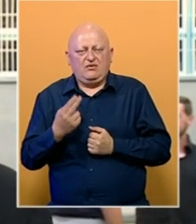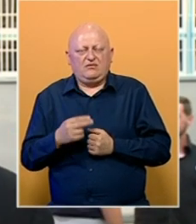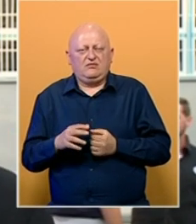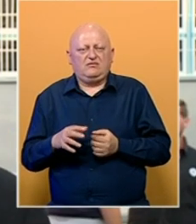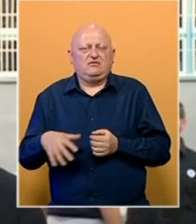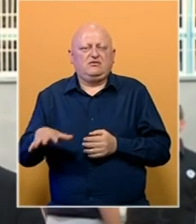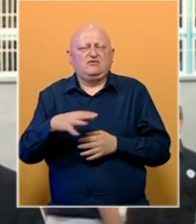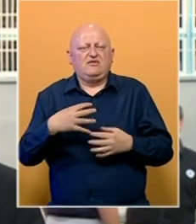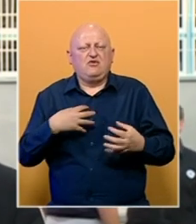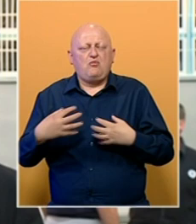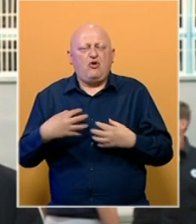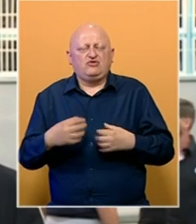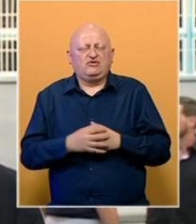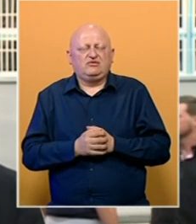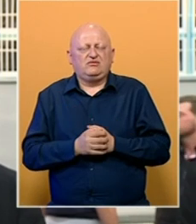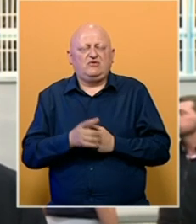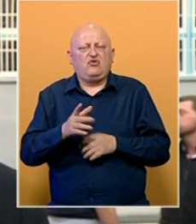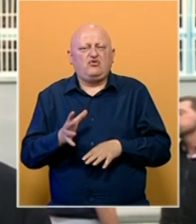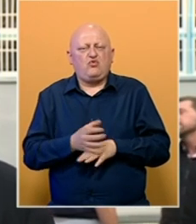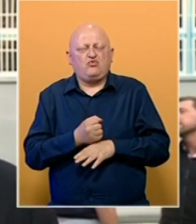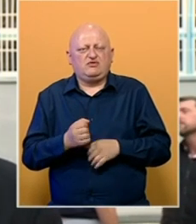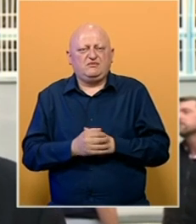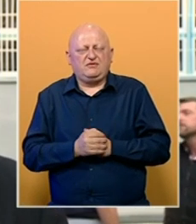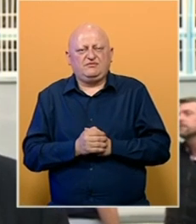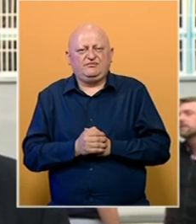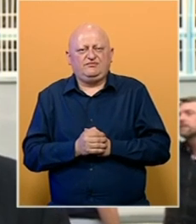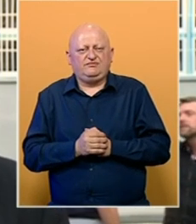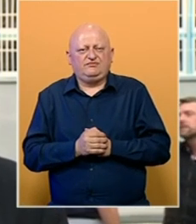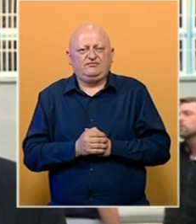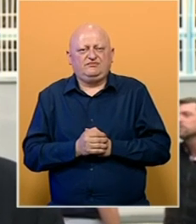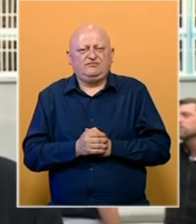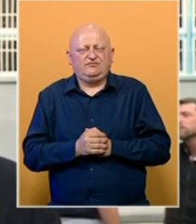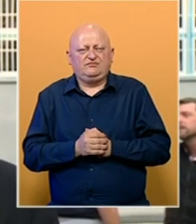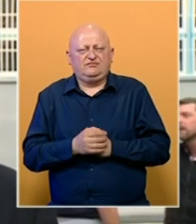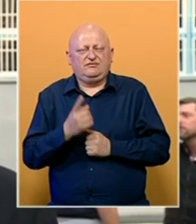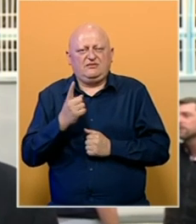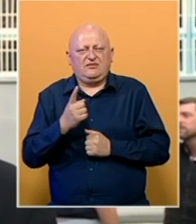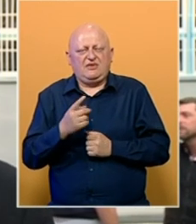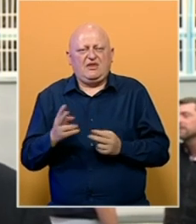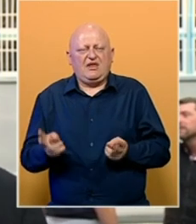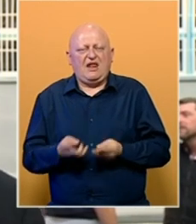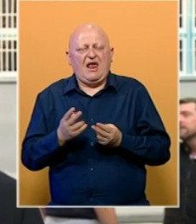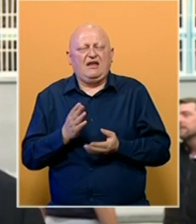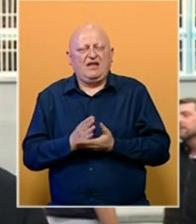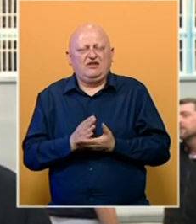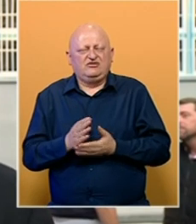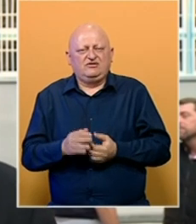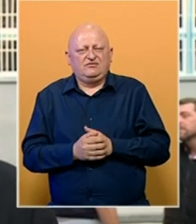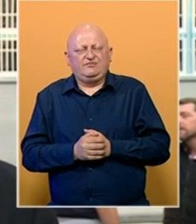sferi pozorišta, on je uspio da na jedan lagan način